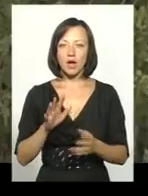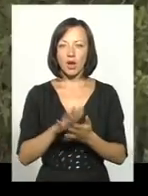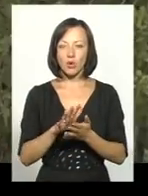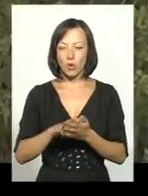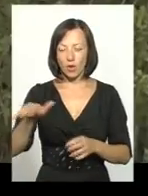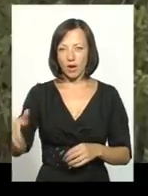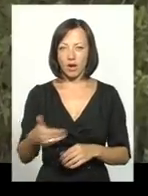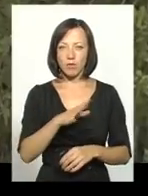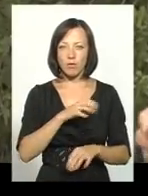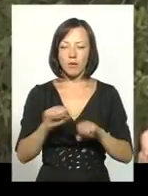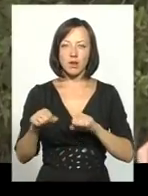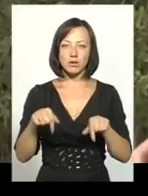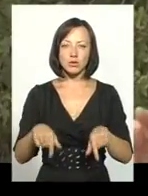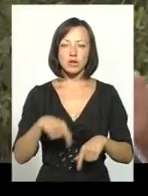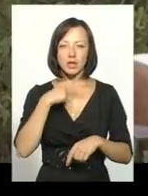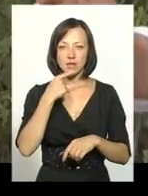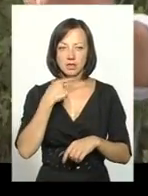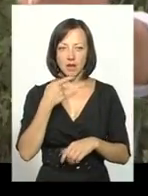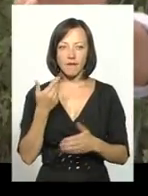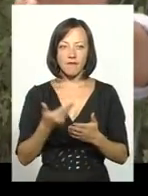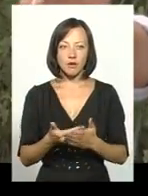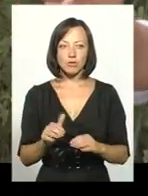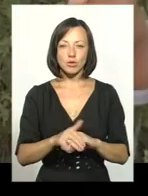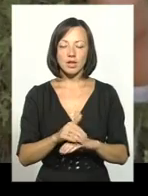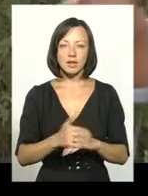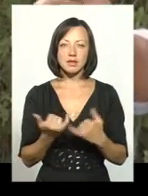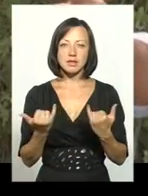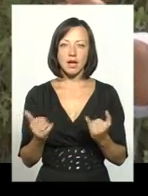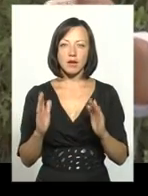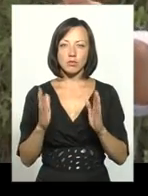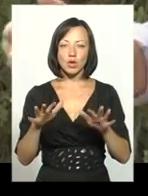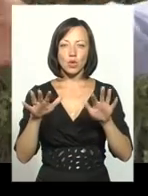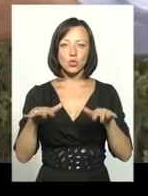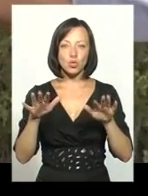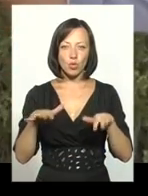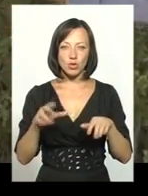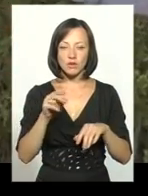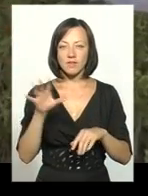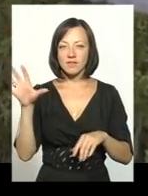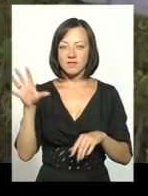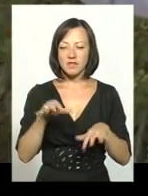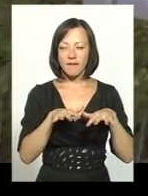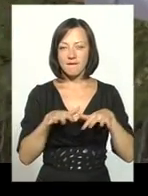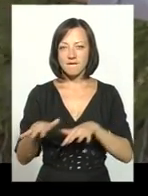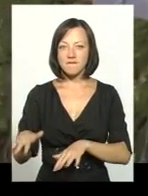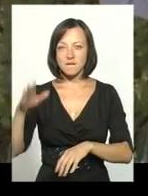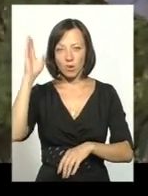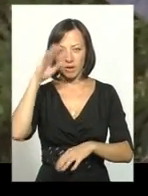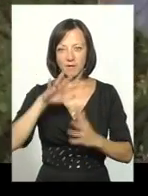казали, був бригадір тут. Їм казали, що от, пожалуйста, зараз буде дощ, чи що, вся вода піде в село.